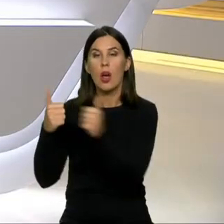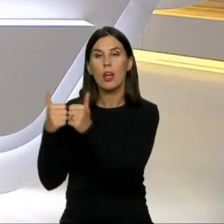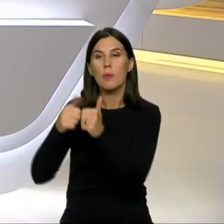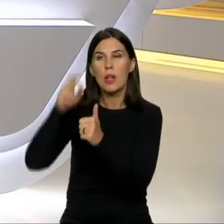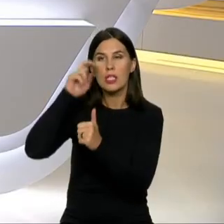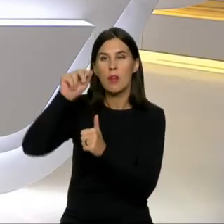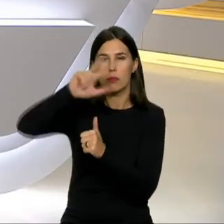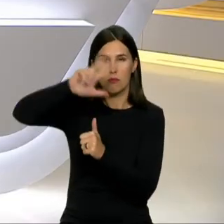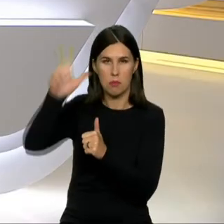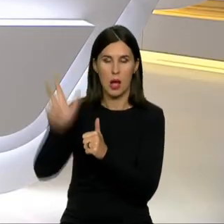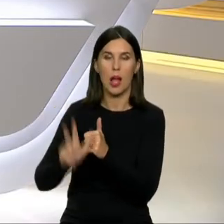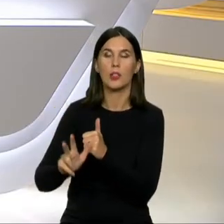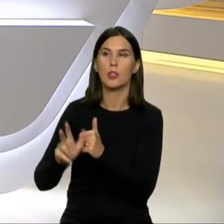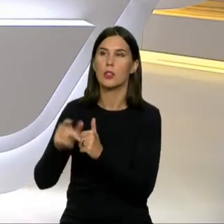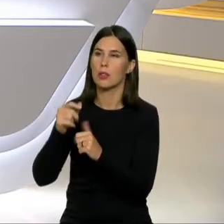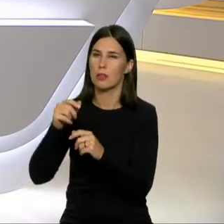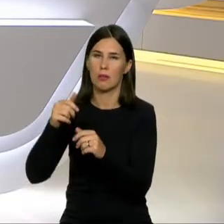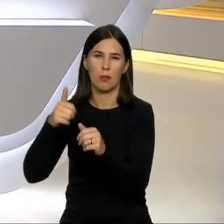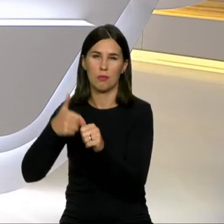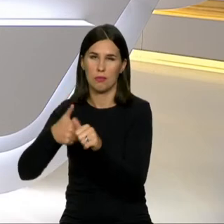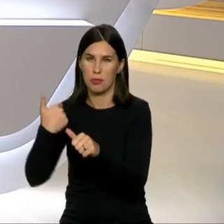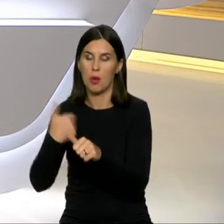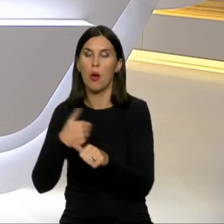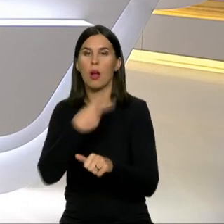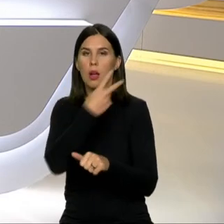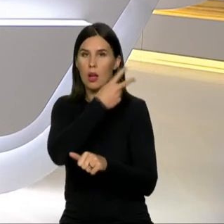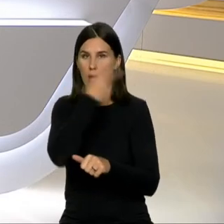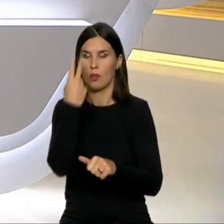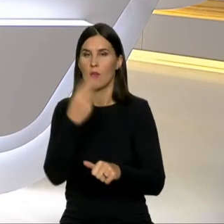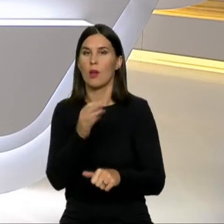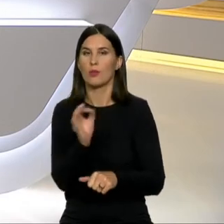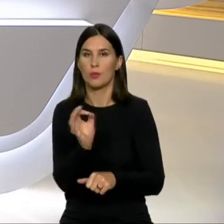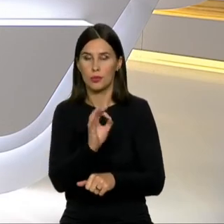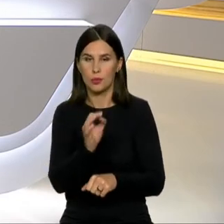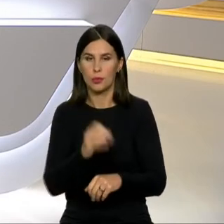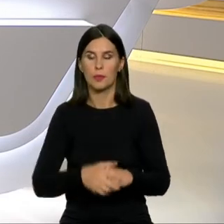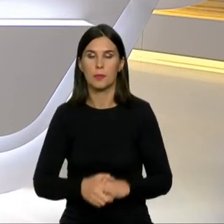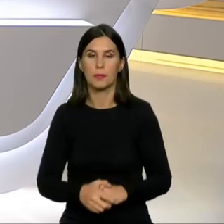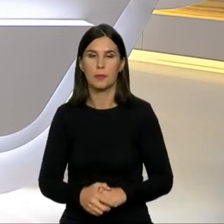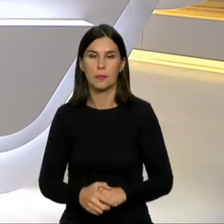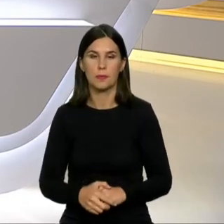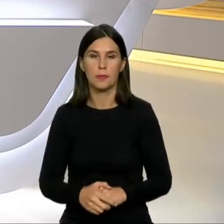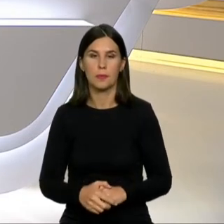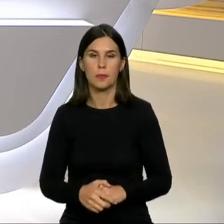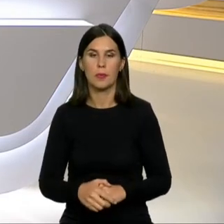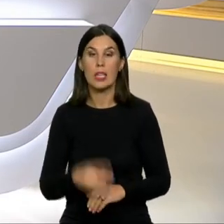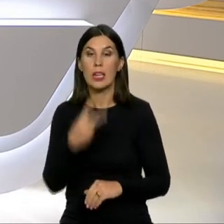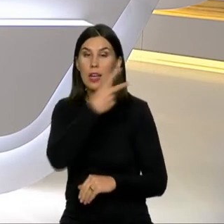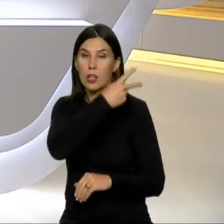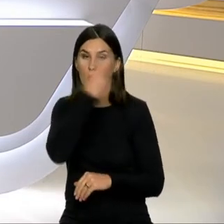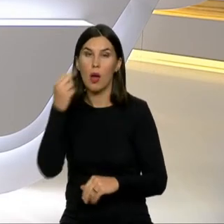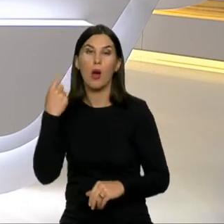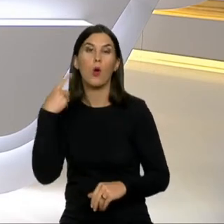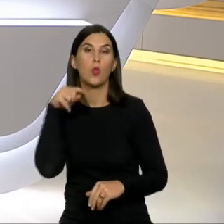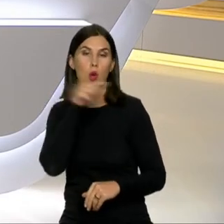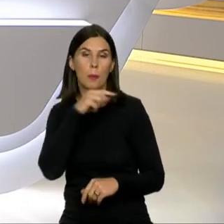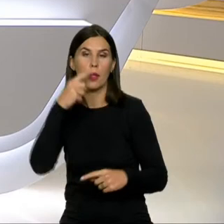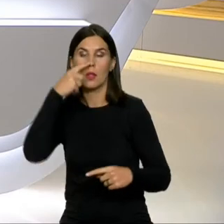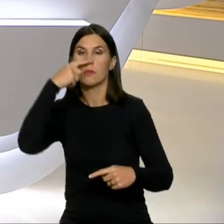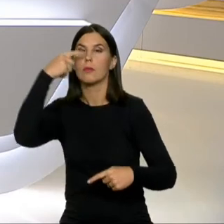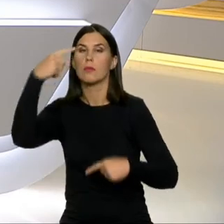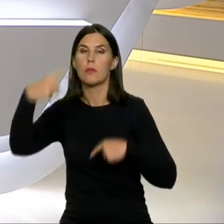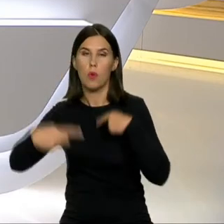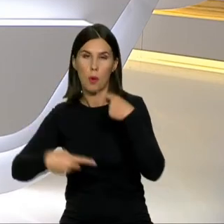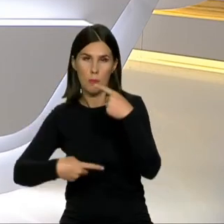Baltijos šalis, bent jau žiūrint. Ir taip sumažinti tikimybę, kad Lietuvos ekonomika kitame susidursų